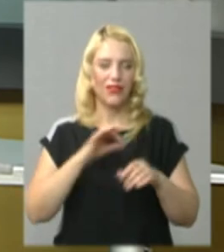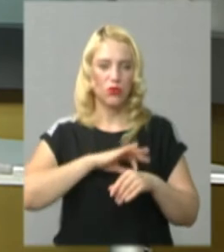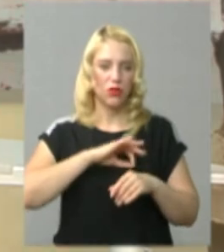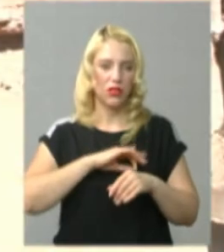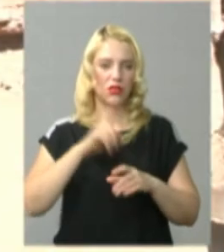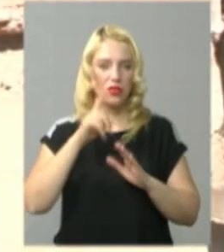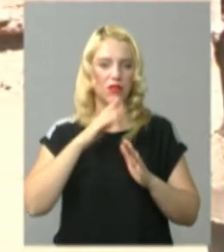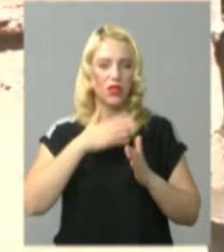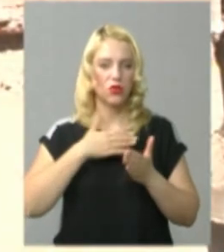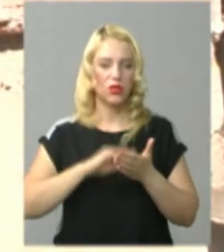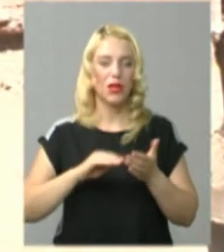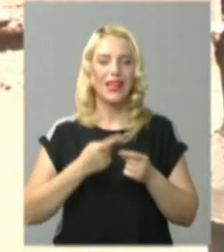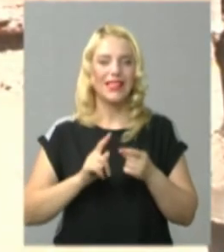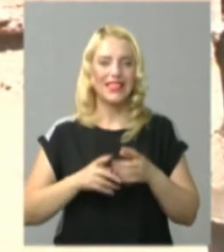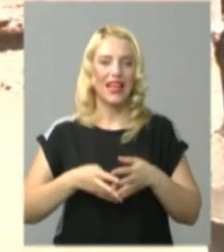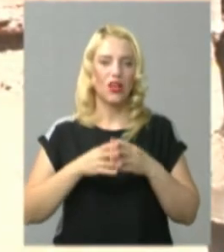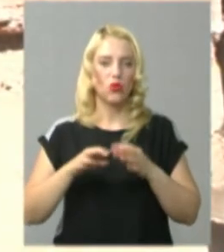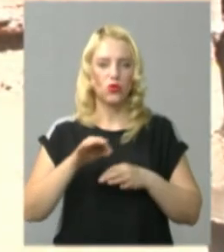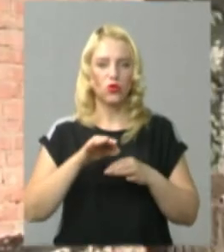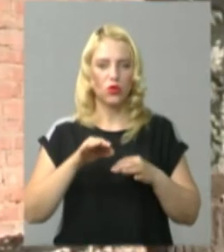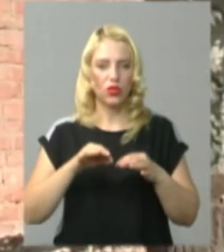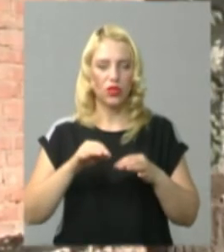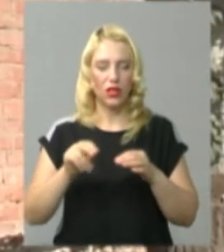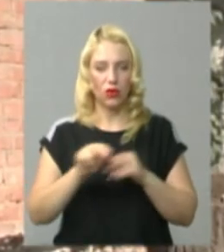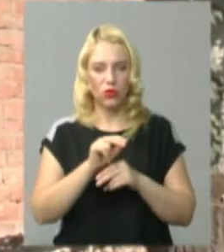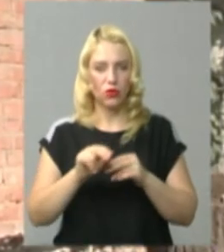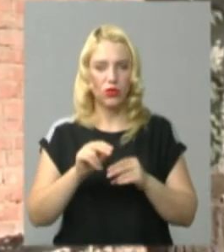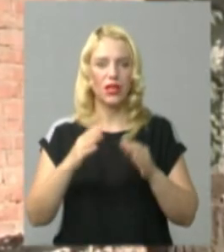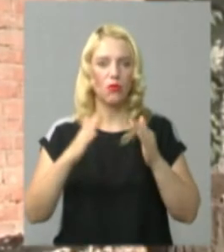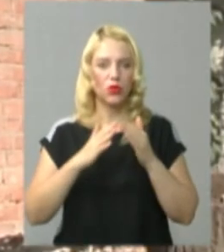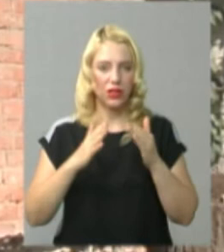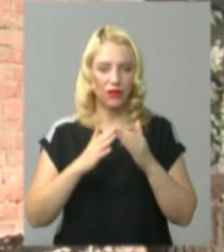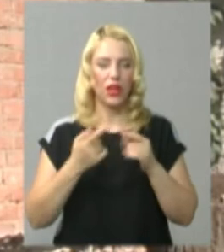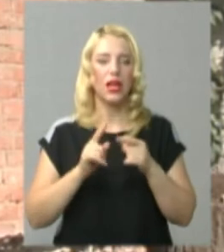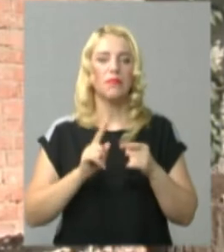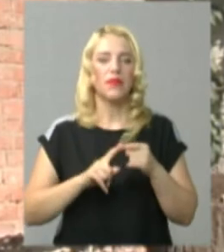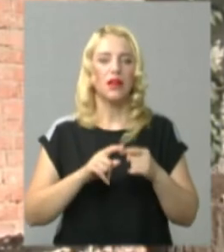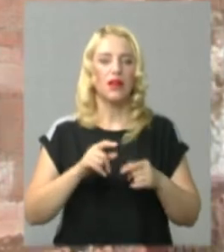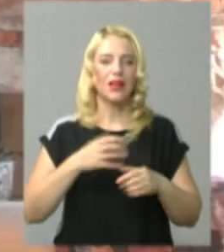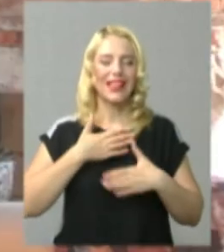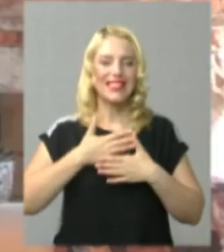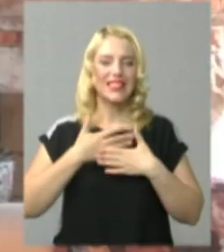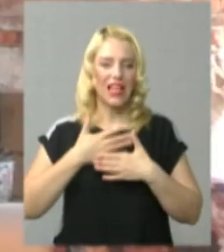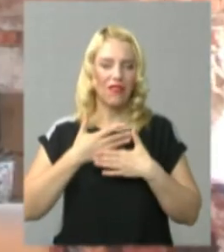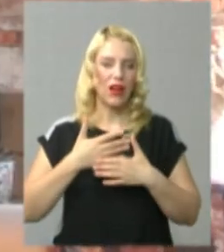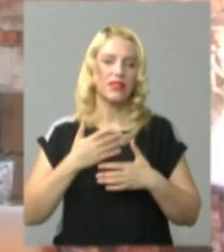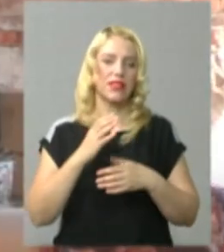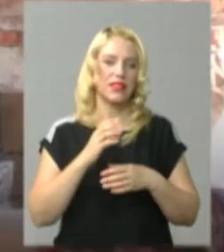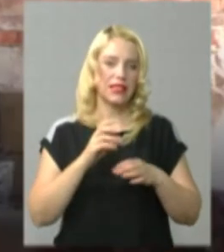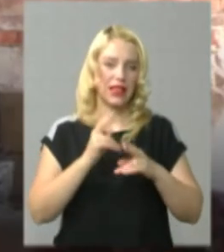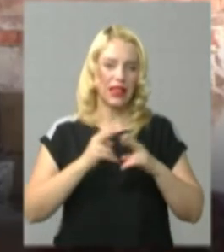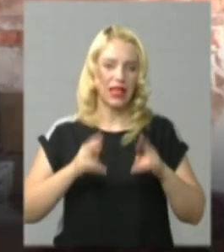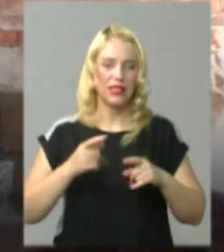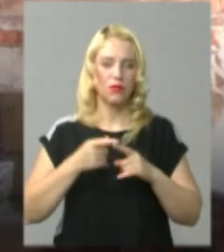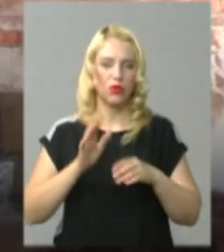Це реконструкція будівлі кисневої станції, розповідає заступник директора Віктор Чапайда. Буде постачати медичні